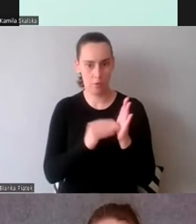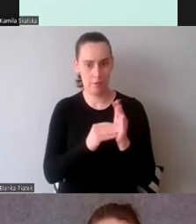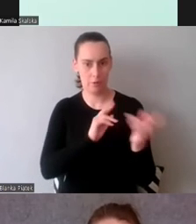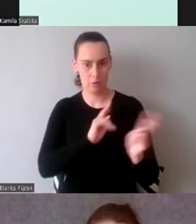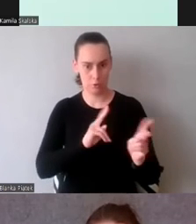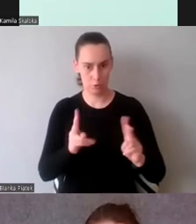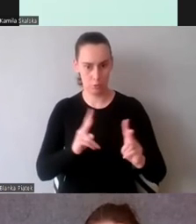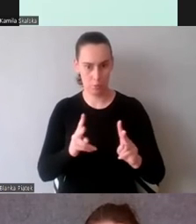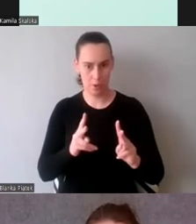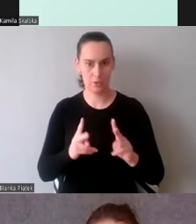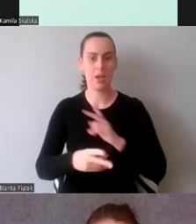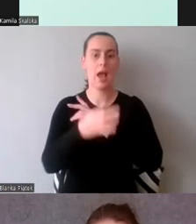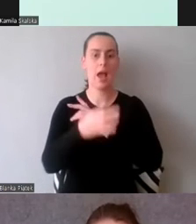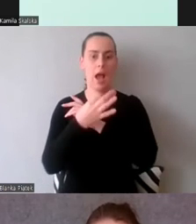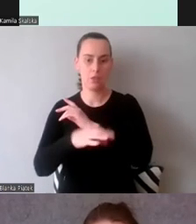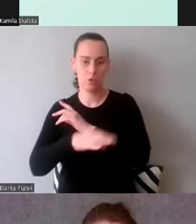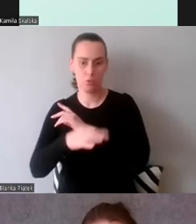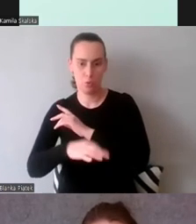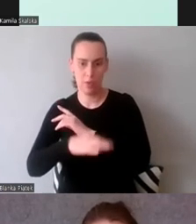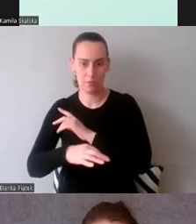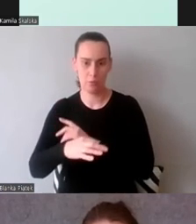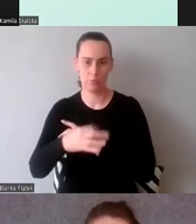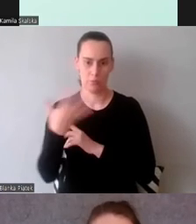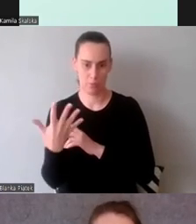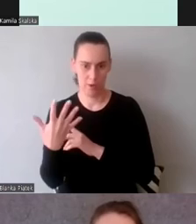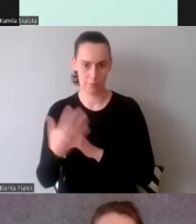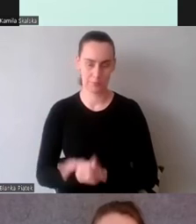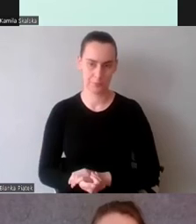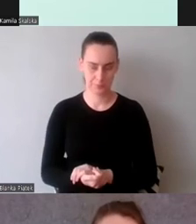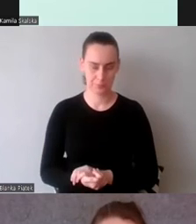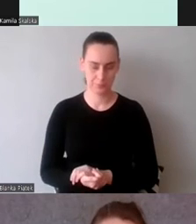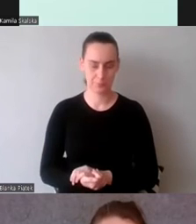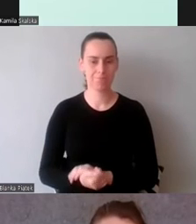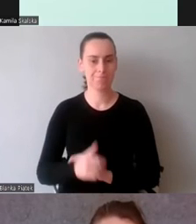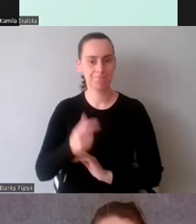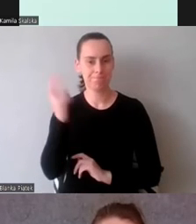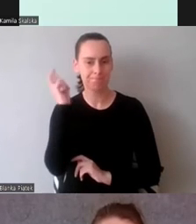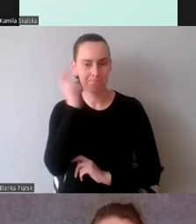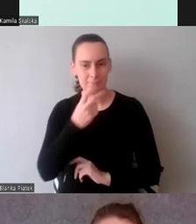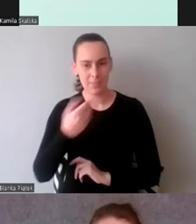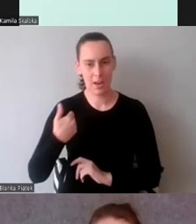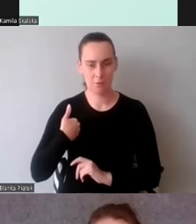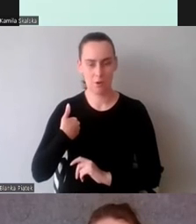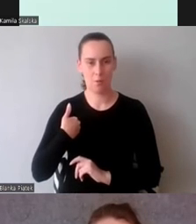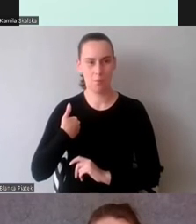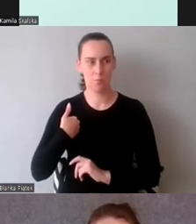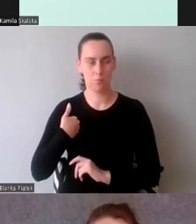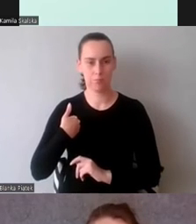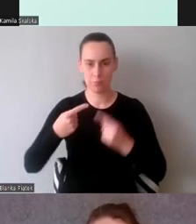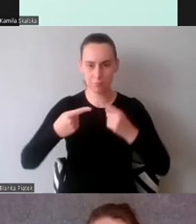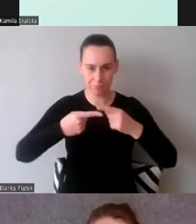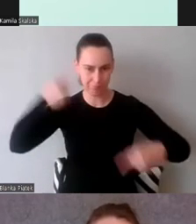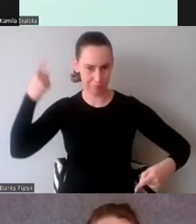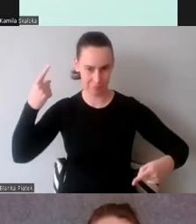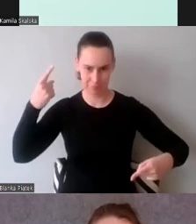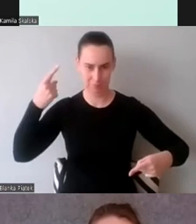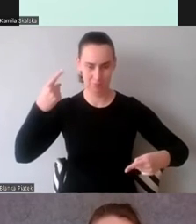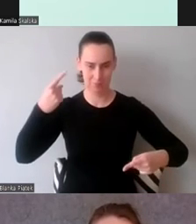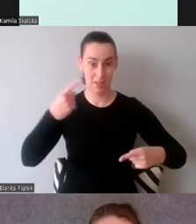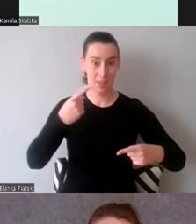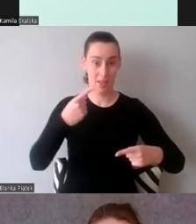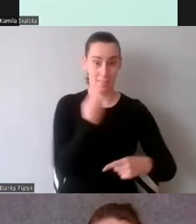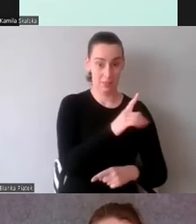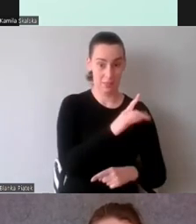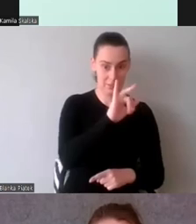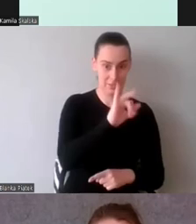I ciekawe było to, że była duża rozbieżność między kwestionariuszem a wynikami